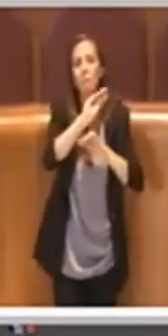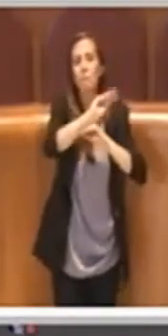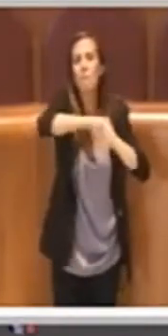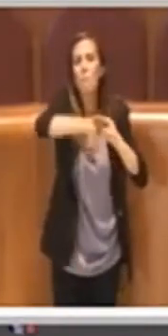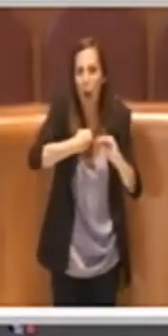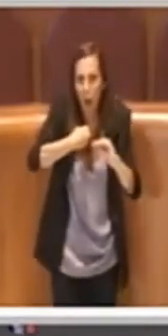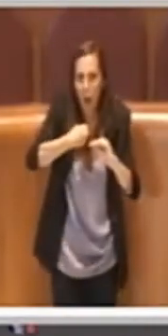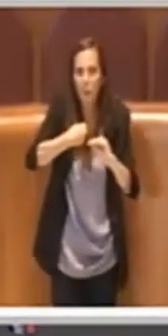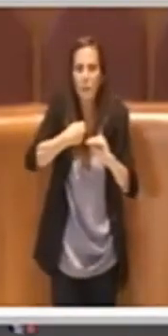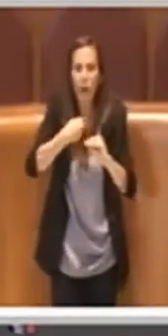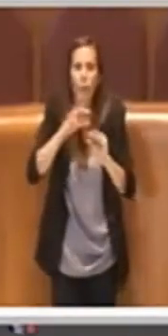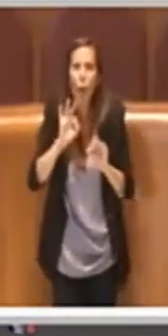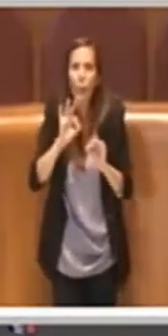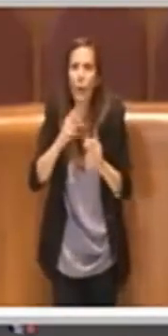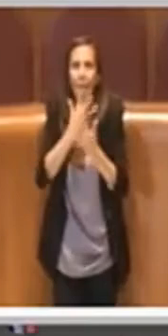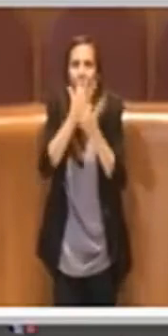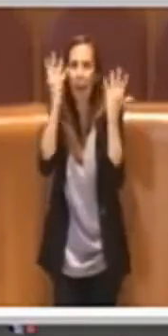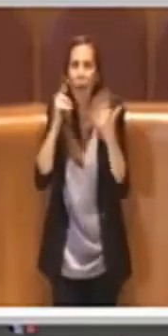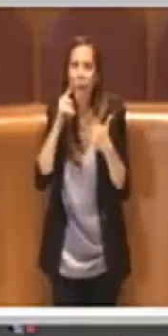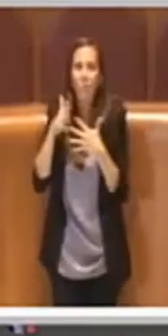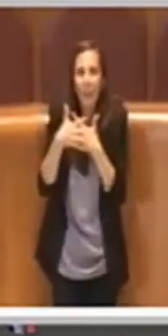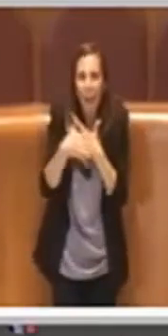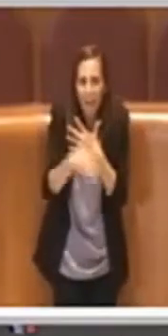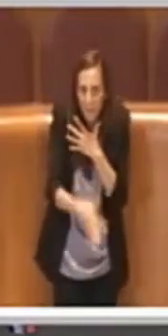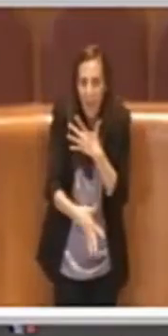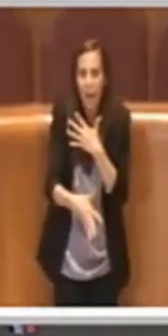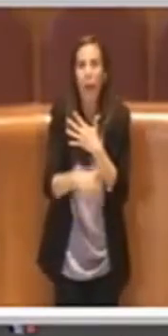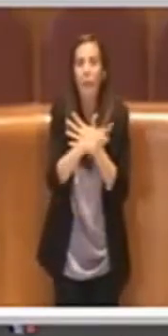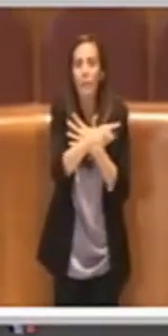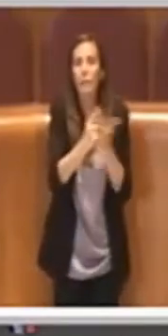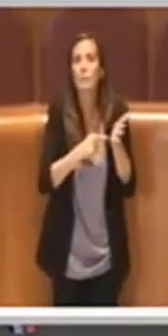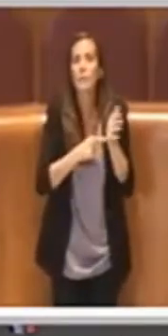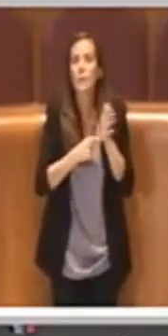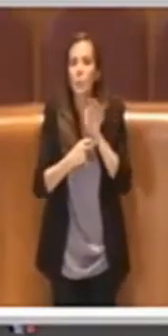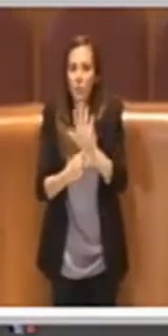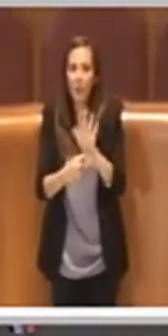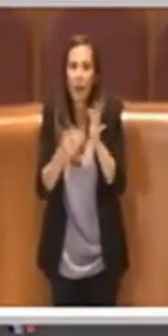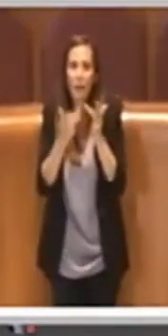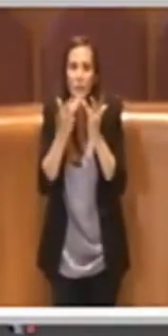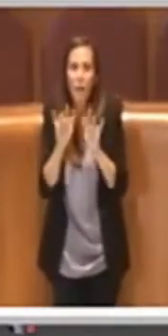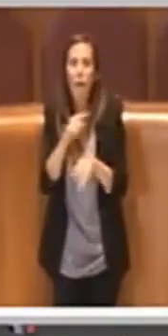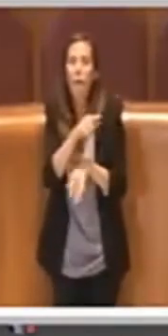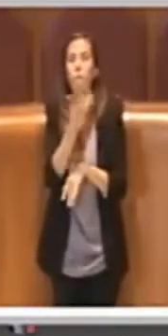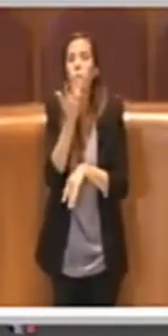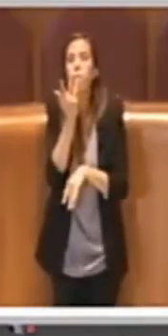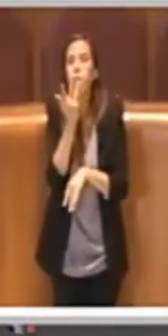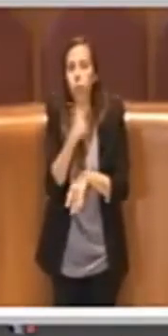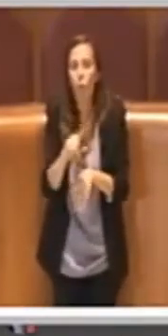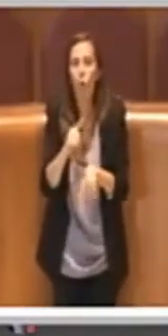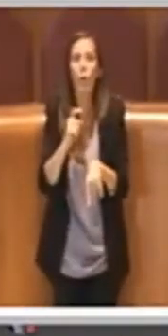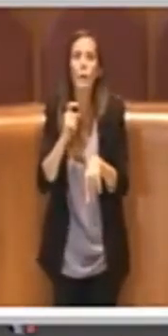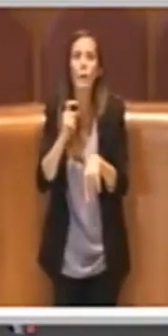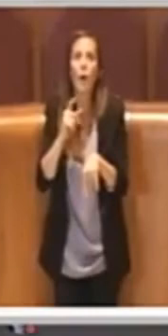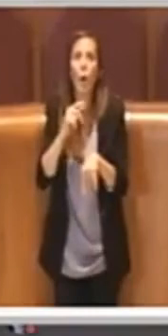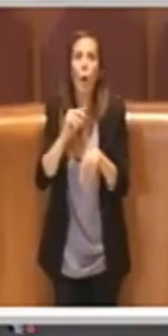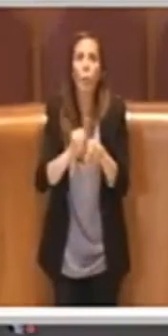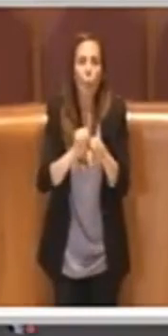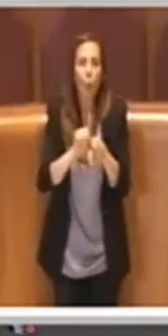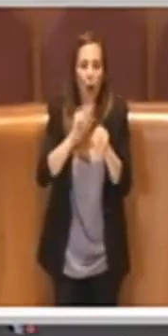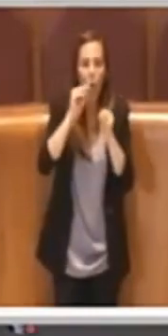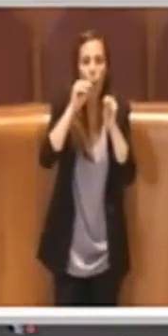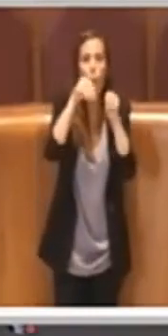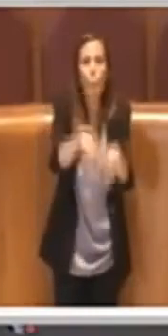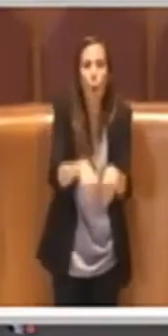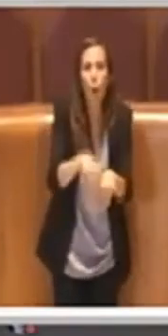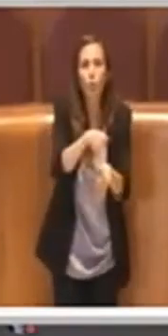luce del sole, quindi dimostrando che semplicemente vuole sfruttare un posto lasciato libero da